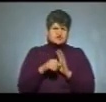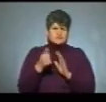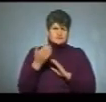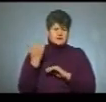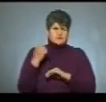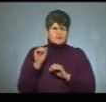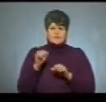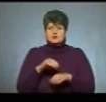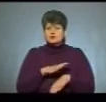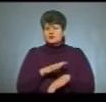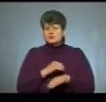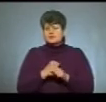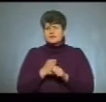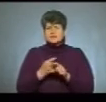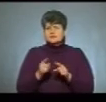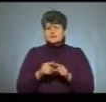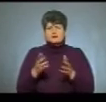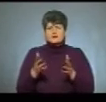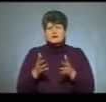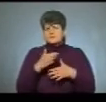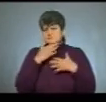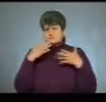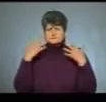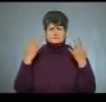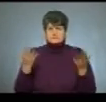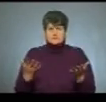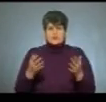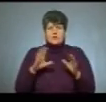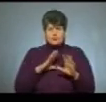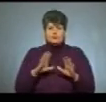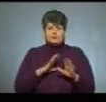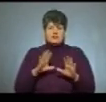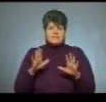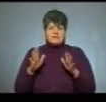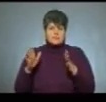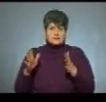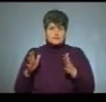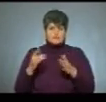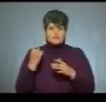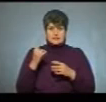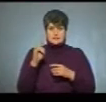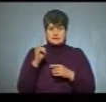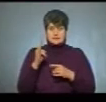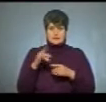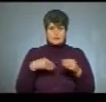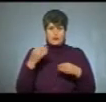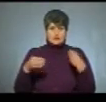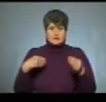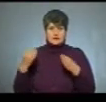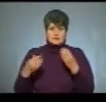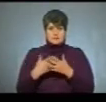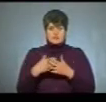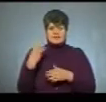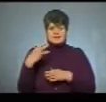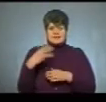було це робити безмежно. Тобто були в нас випадки, що один абітурієнт подавав порядка